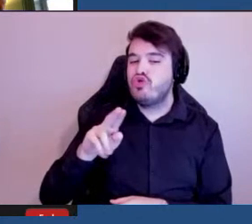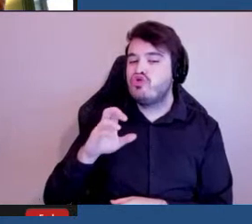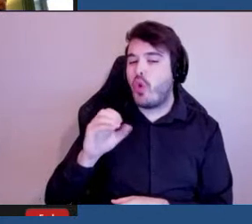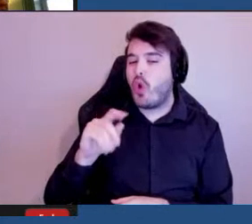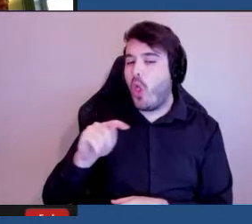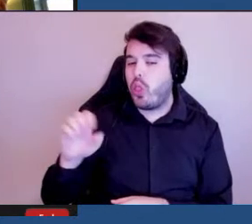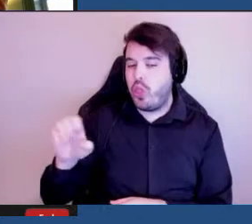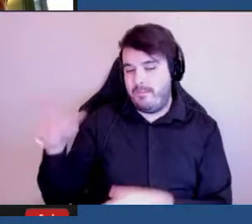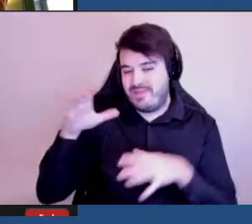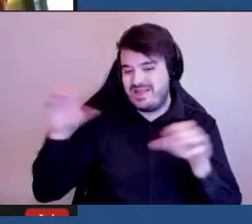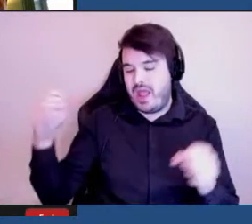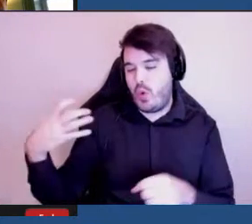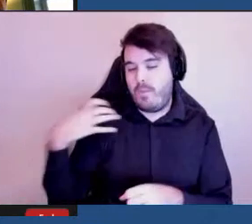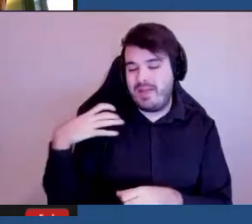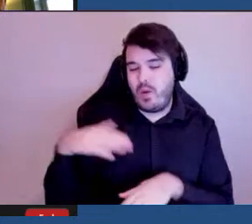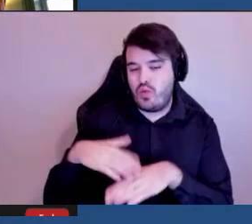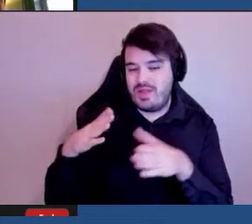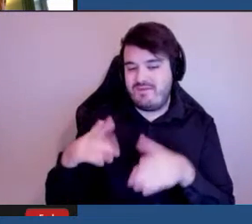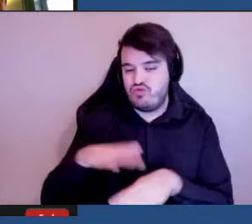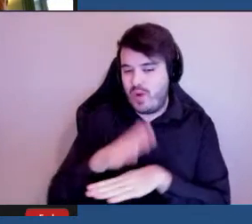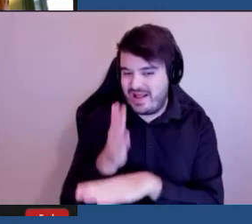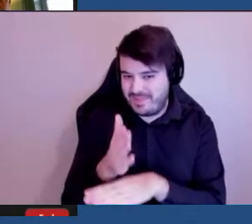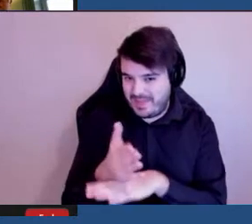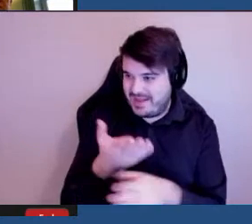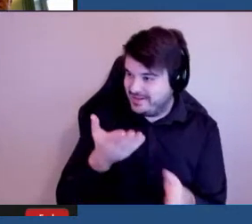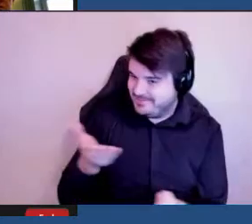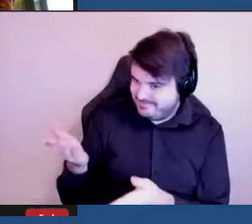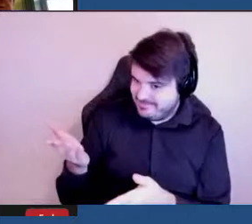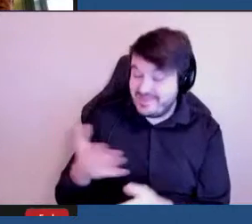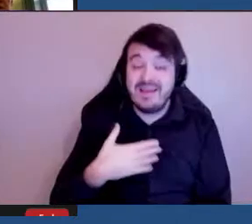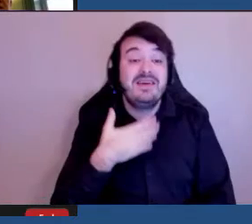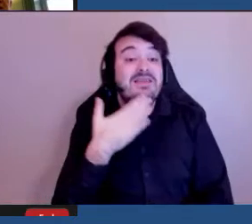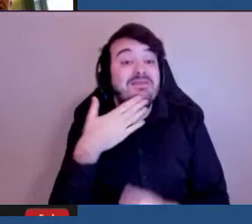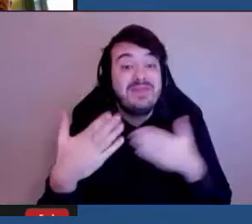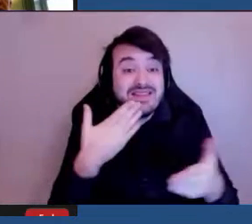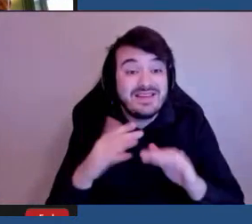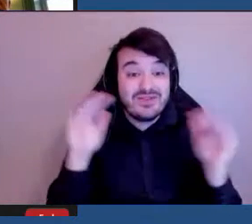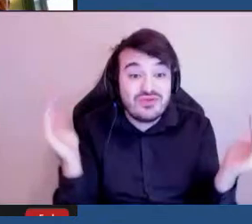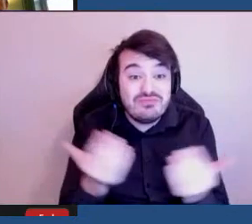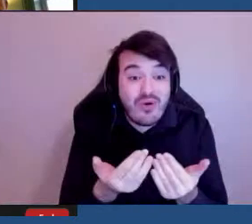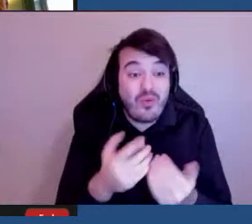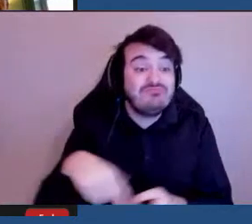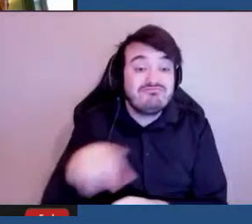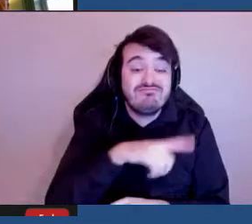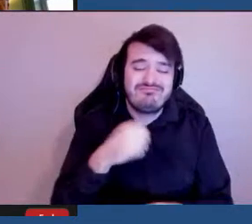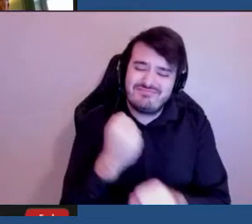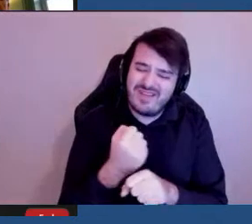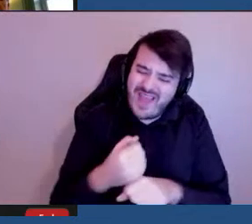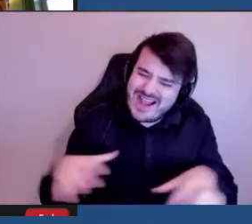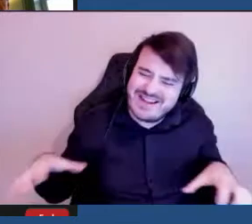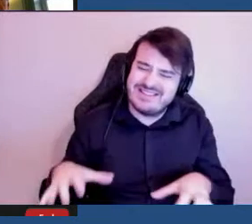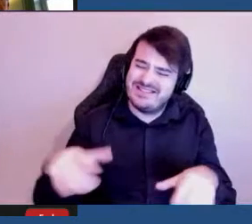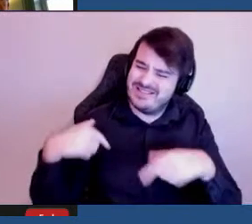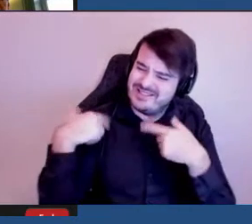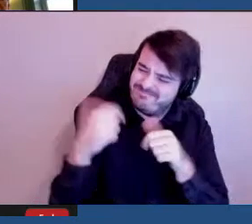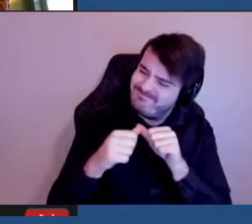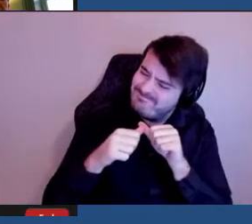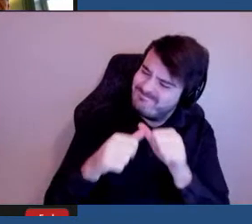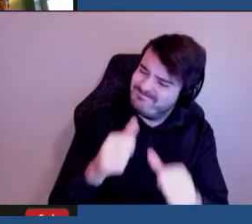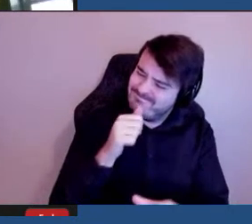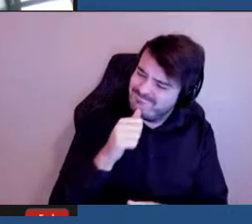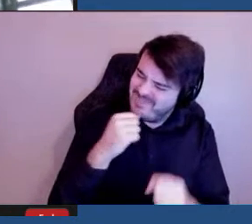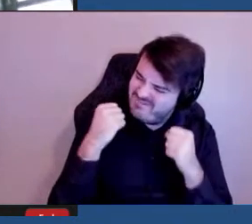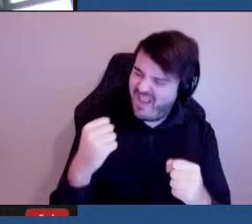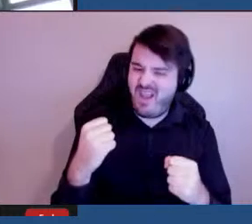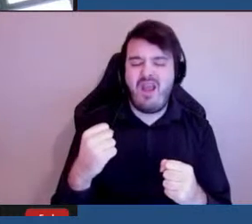comité consultatif sur l'accessibilité. Merci à tout le monde du travail que vous faites tous les